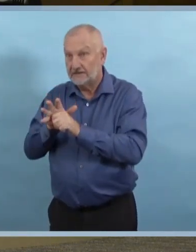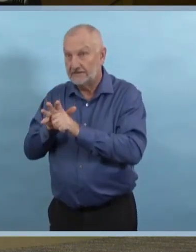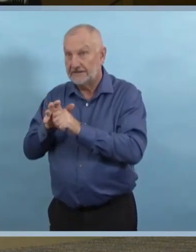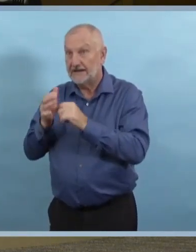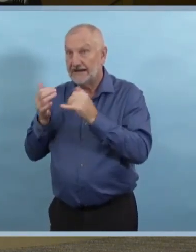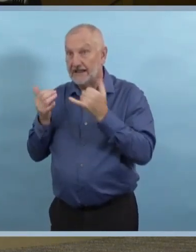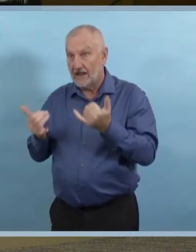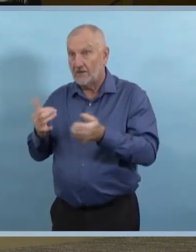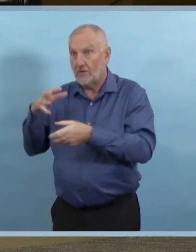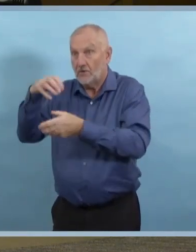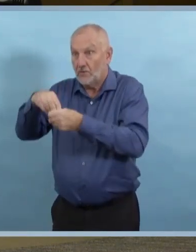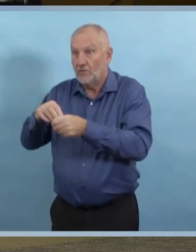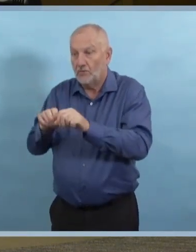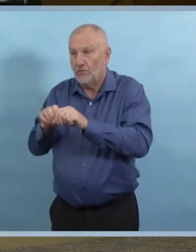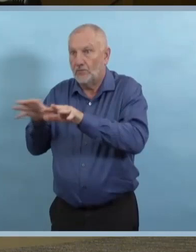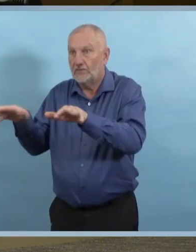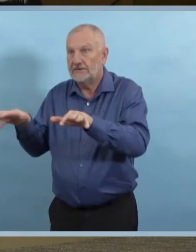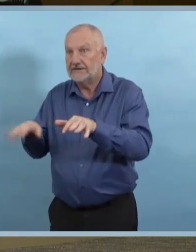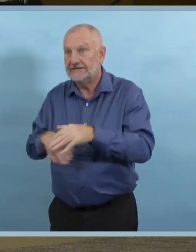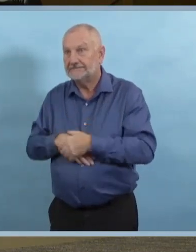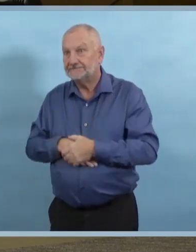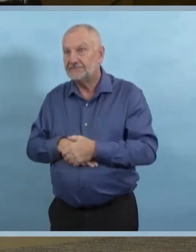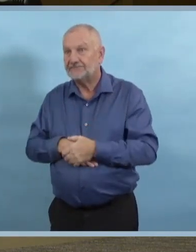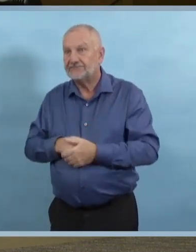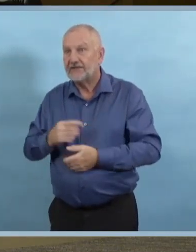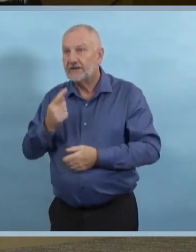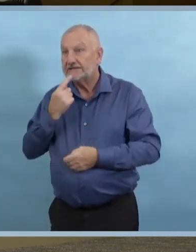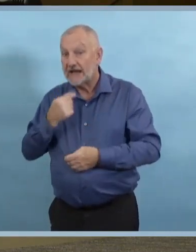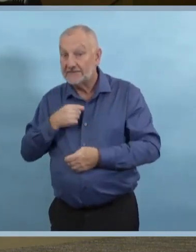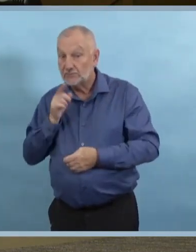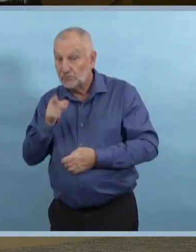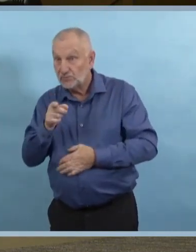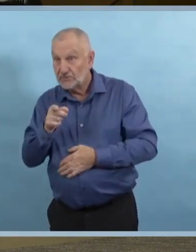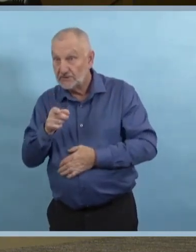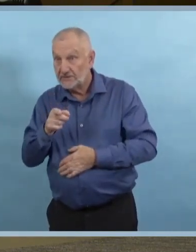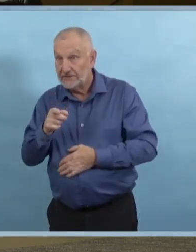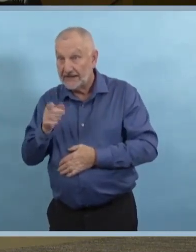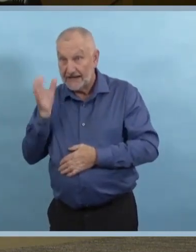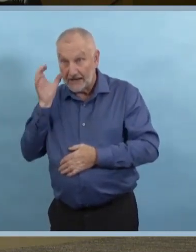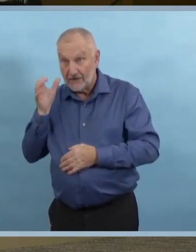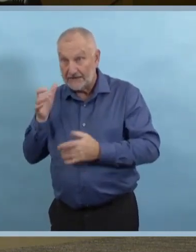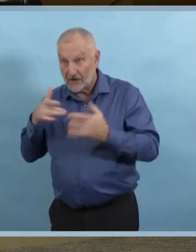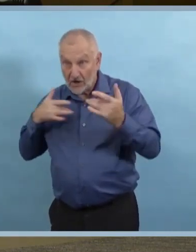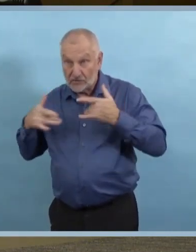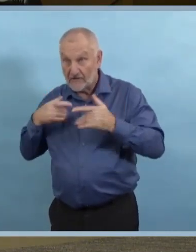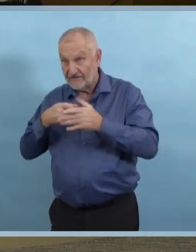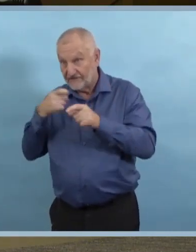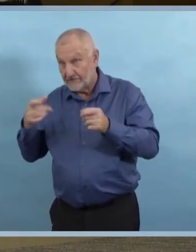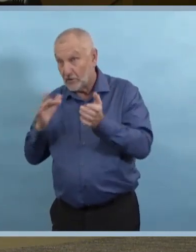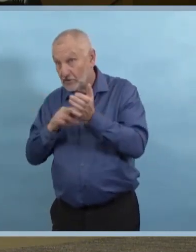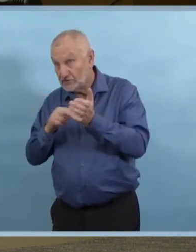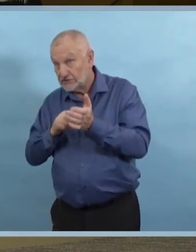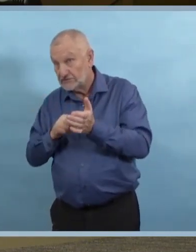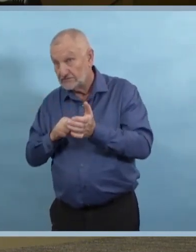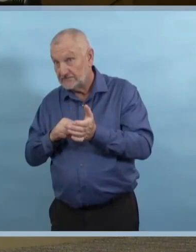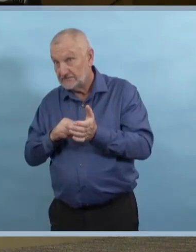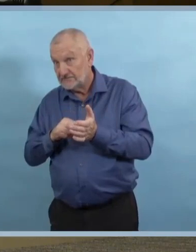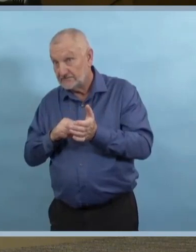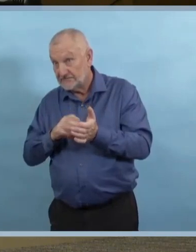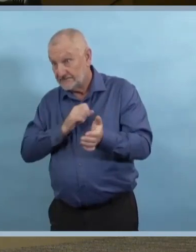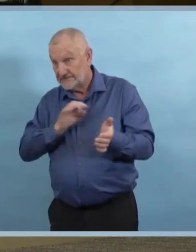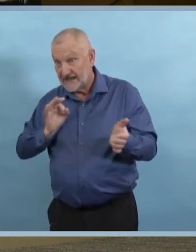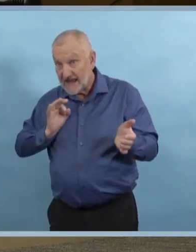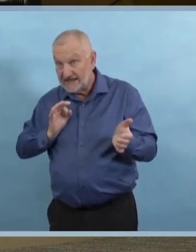dotation en personnel, sont encouragées à venir travailler même si ça pourrait ne pas être sécuritaire? Je ne connais pas les